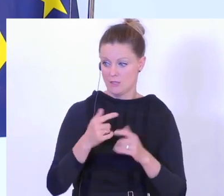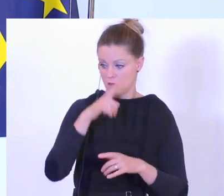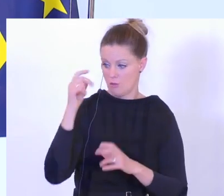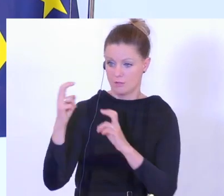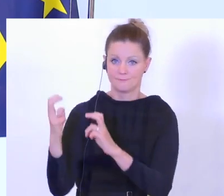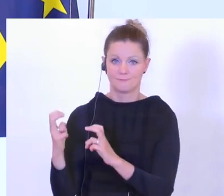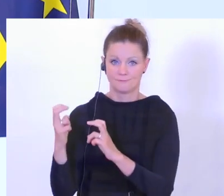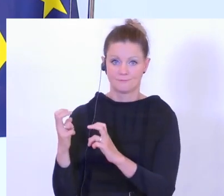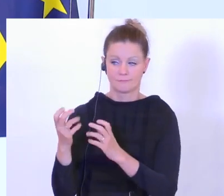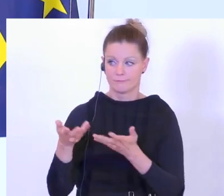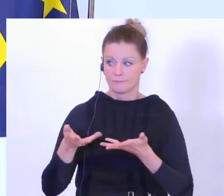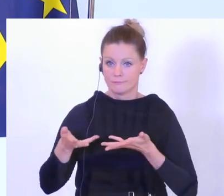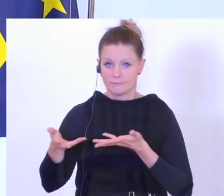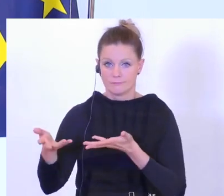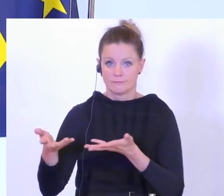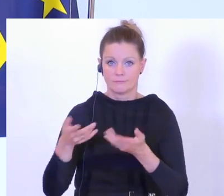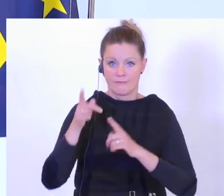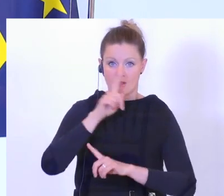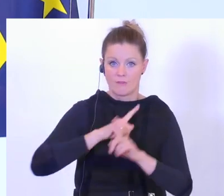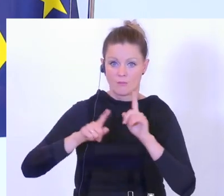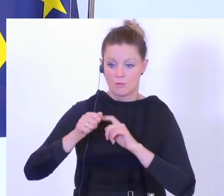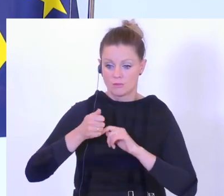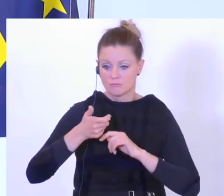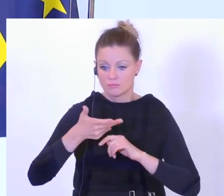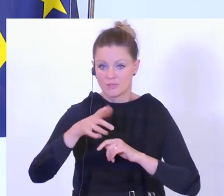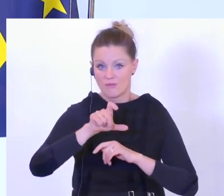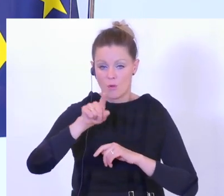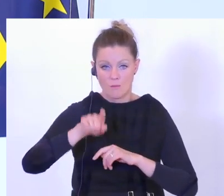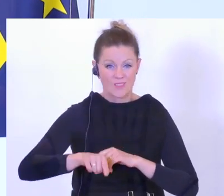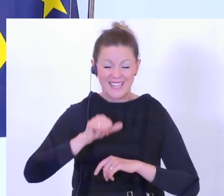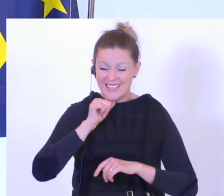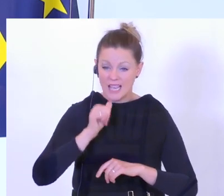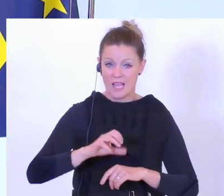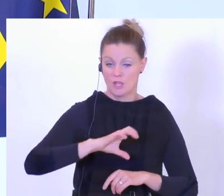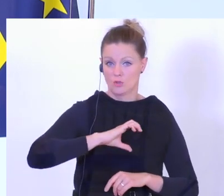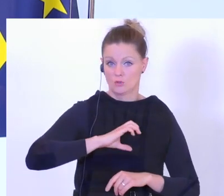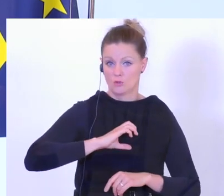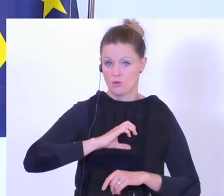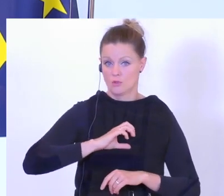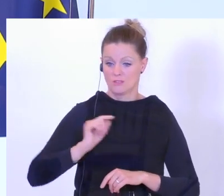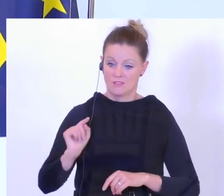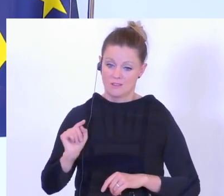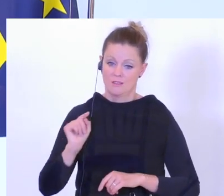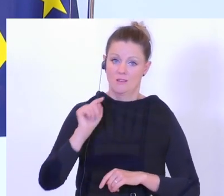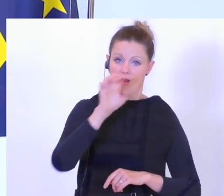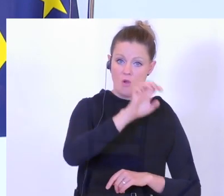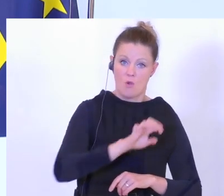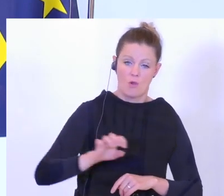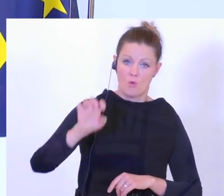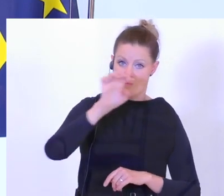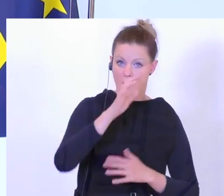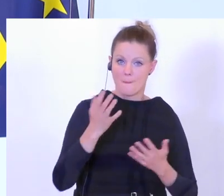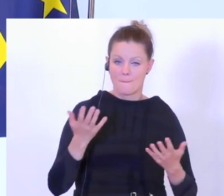und merken, es ist vermutlich in den nächsten Wochen, keine Chance, nach Europa zu kommen aus diesen